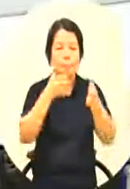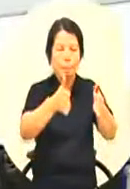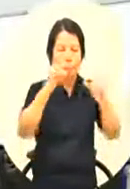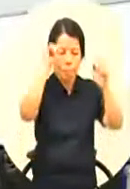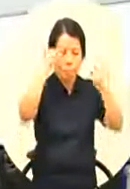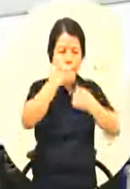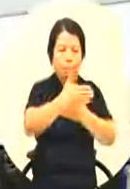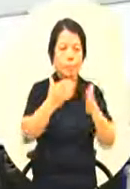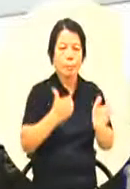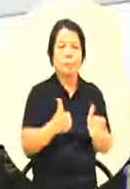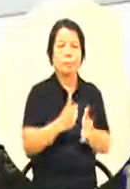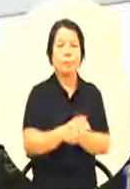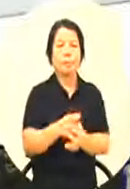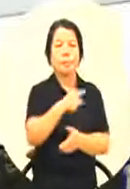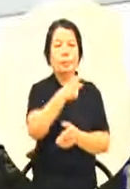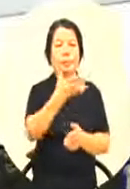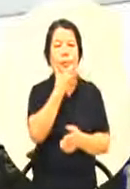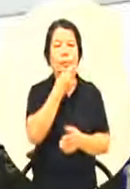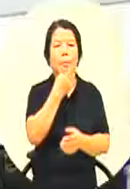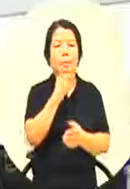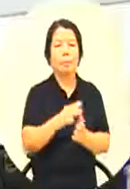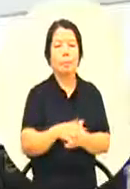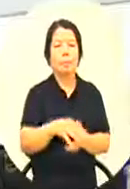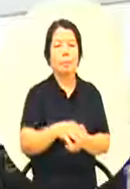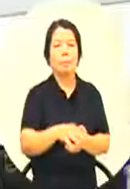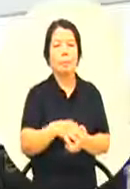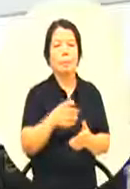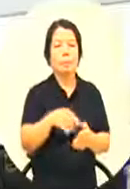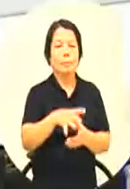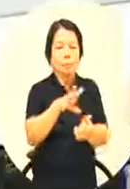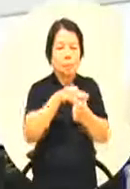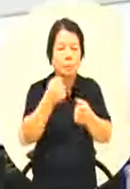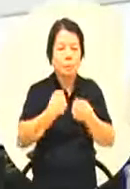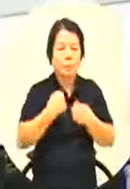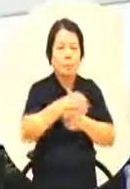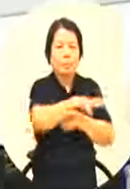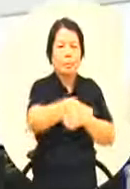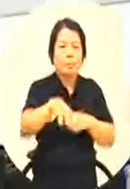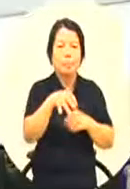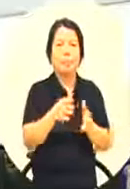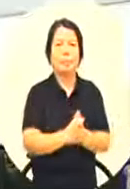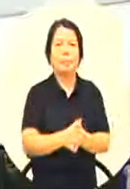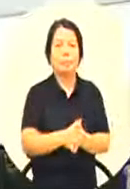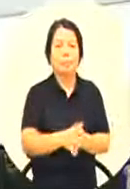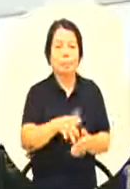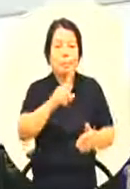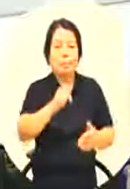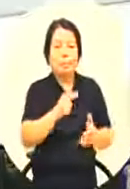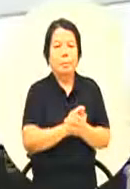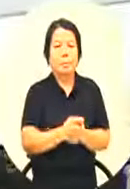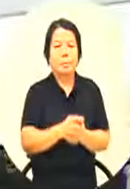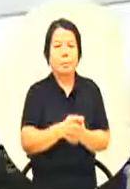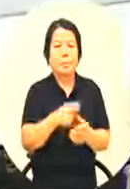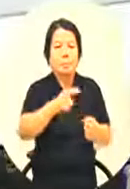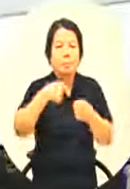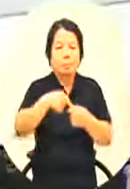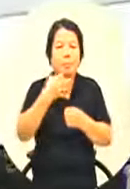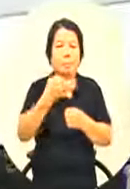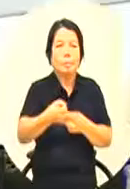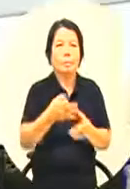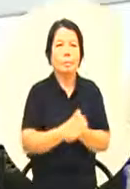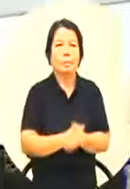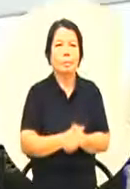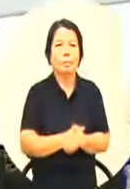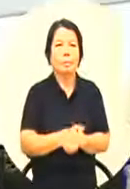班的这些小朋友他们的福利他们的教学环境以及他们教练的一个待遇我常